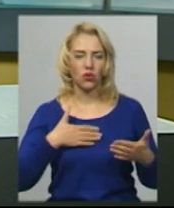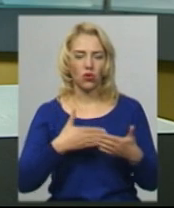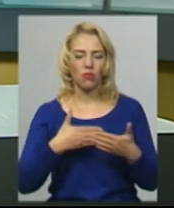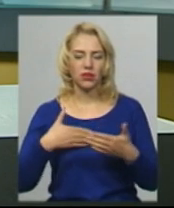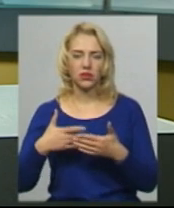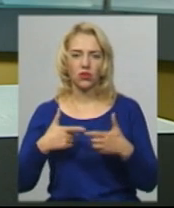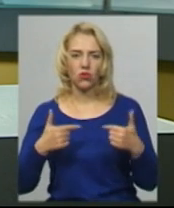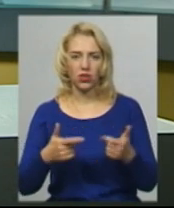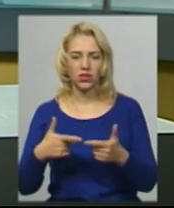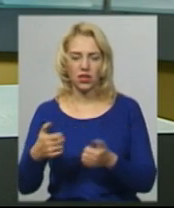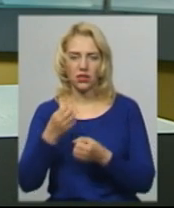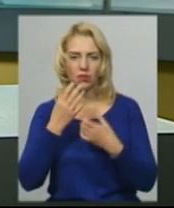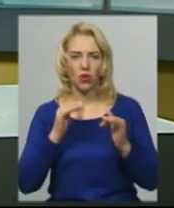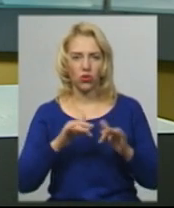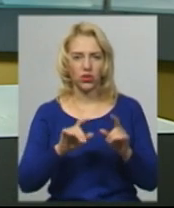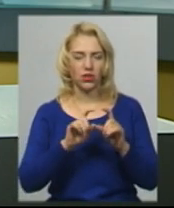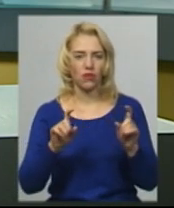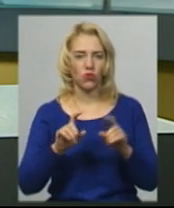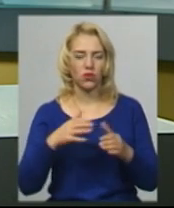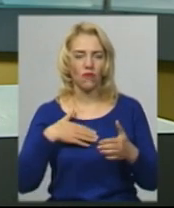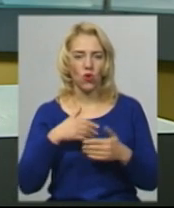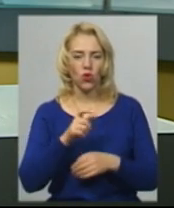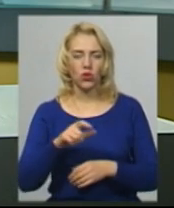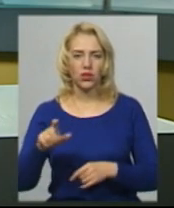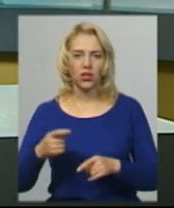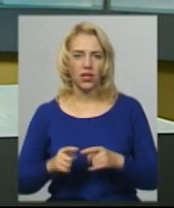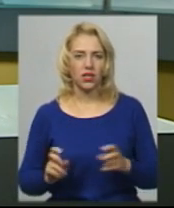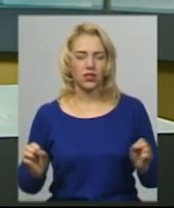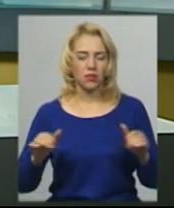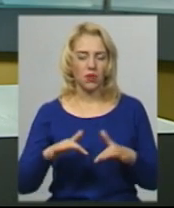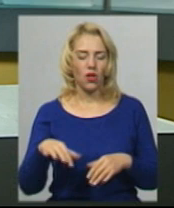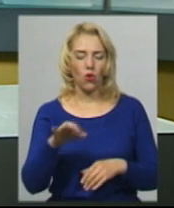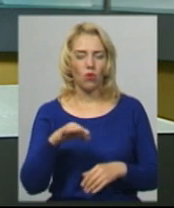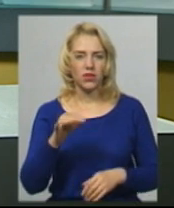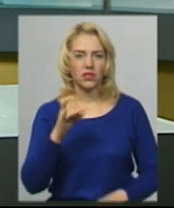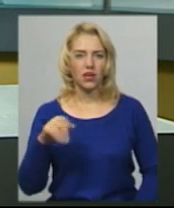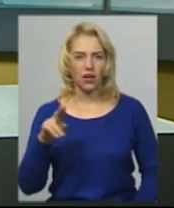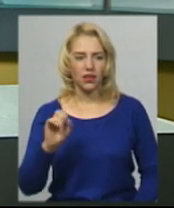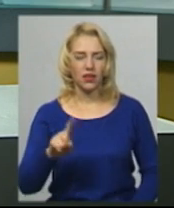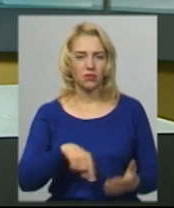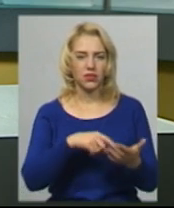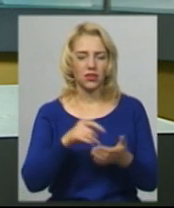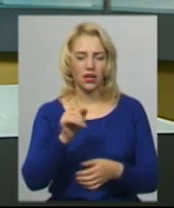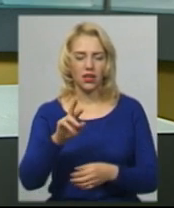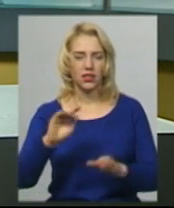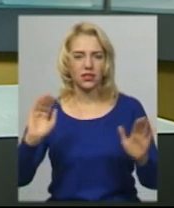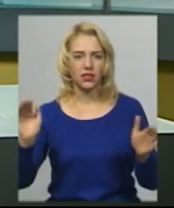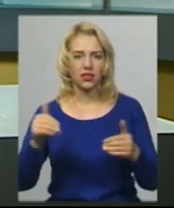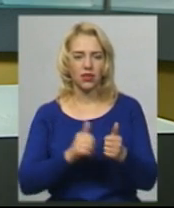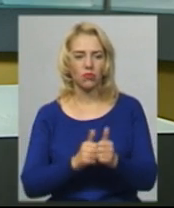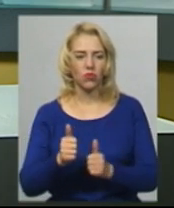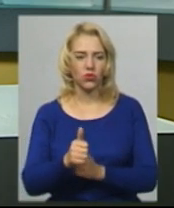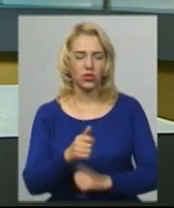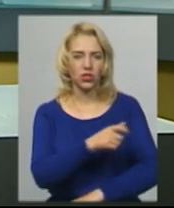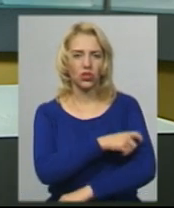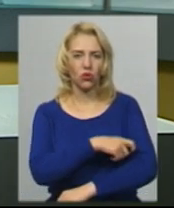організацій, благодійних фондів та волонтерів зібрались в обласній раді, а згодом і в міській з вимогою скликати позачергові сесії обох рад